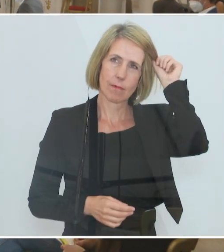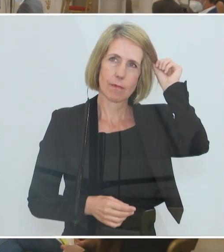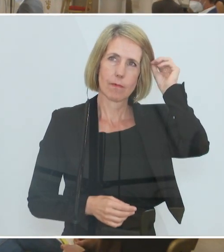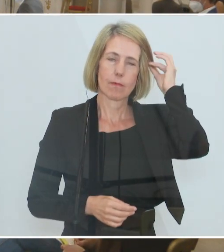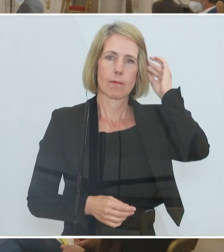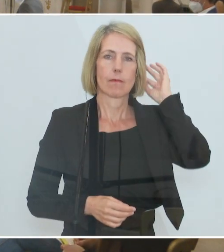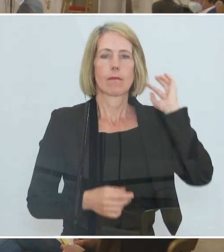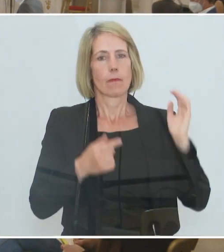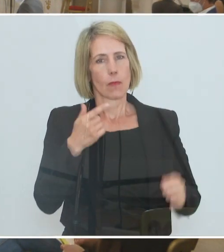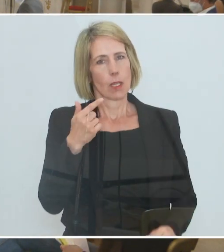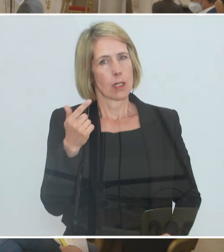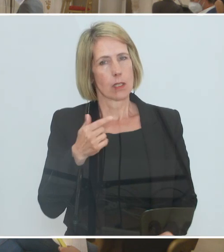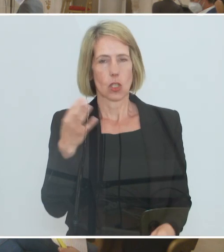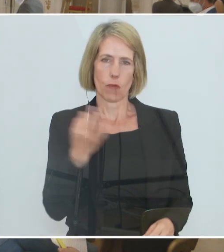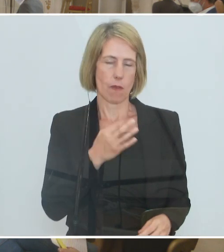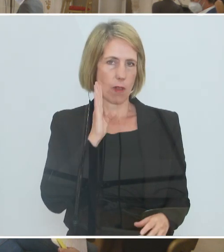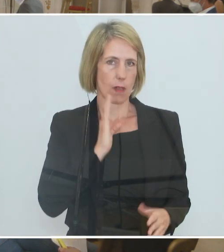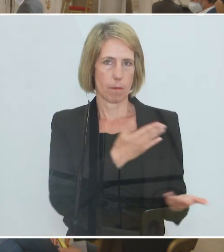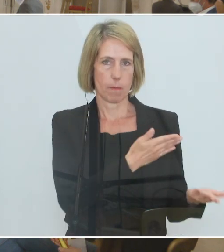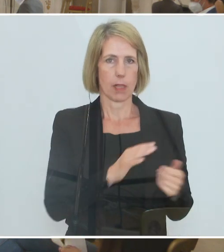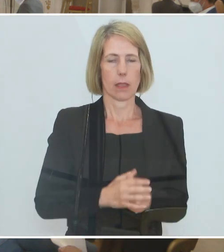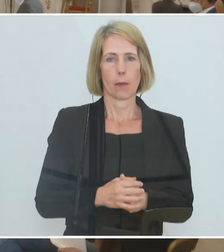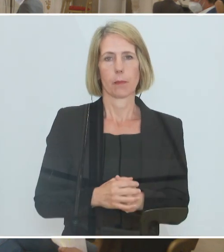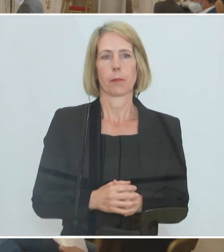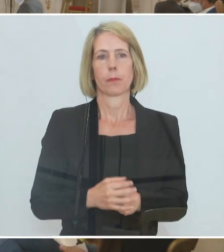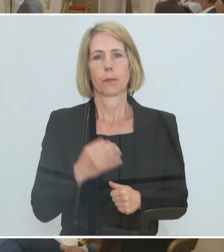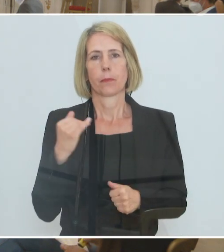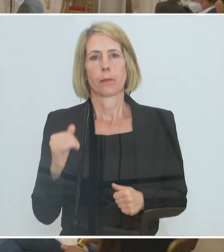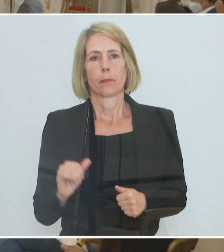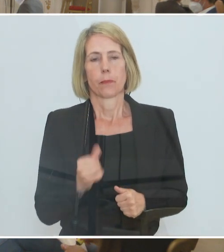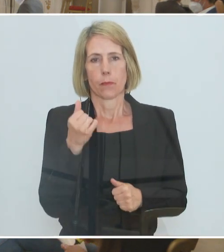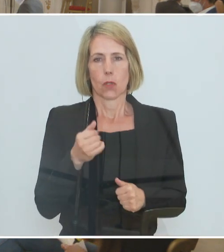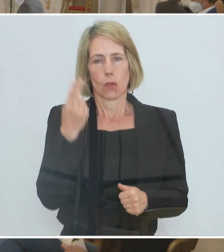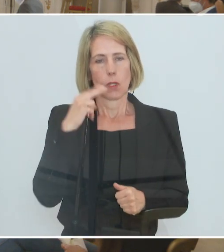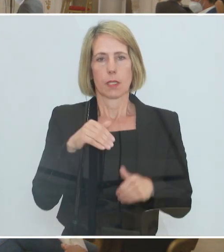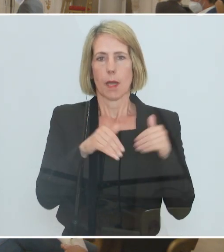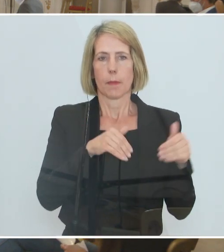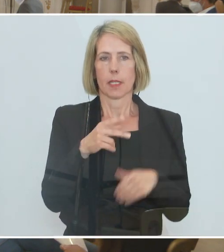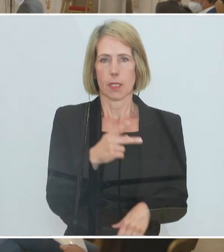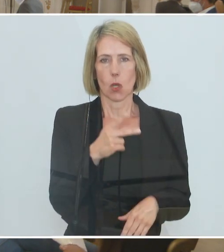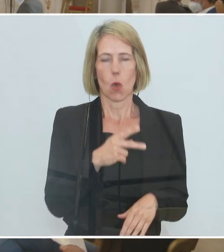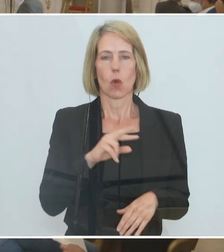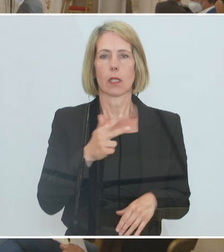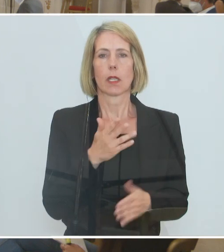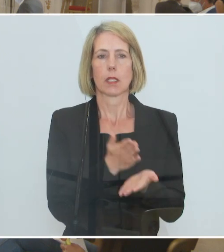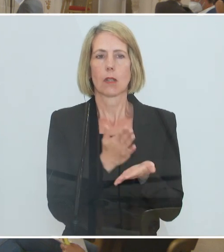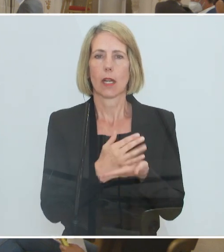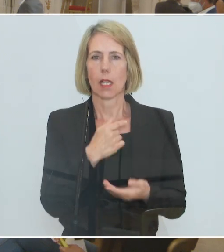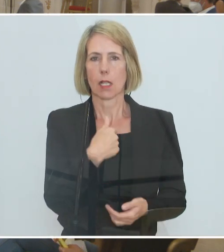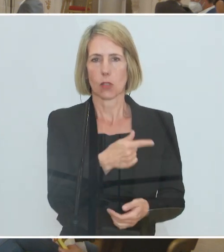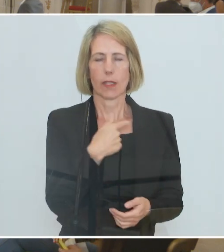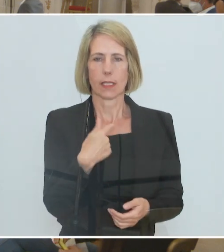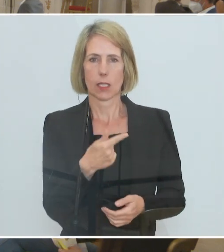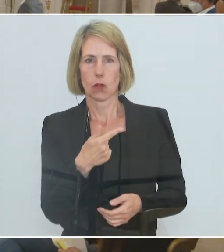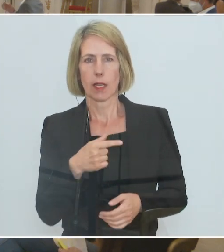Ich hätte zwei Fragen, wenn ich darf. Die erste ist, Minister Kocher, Sie haben gesagt, der Vergleich, das dritte Quartal 2020 zu 2019.